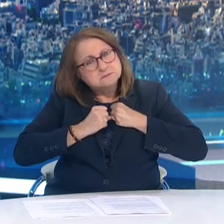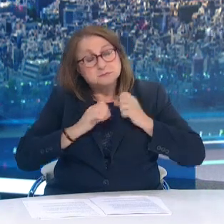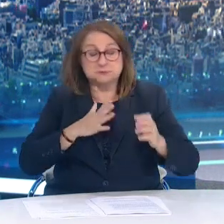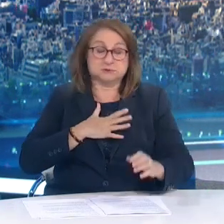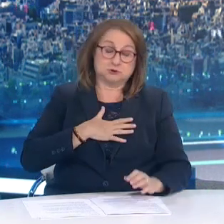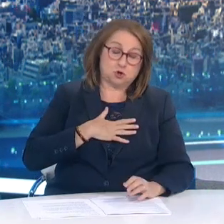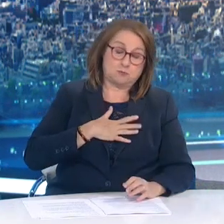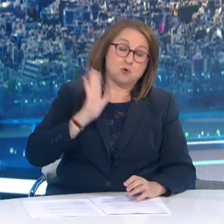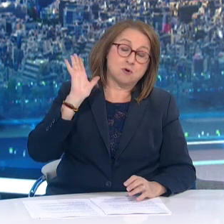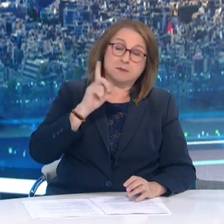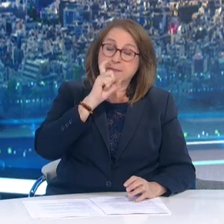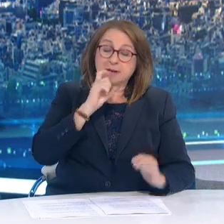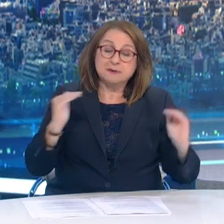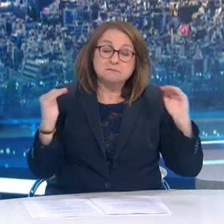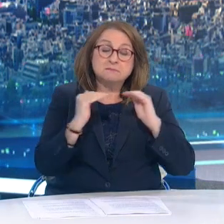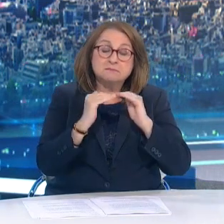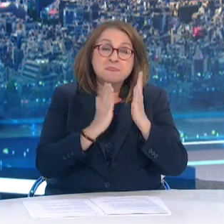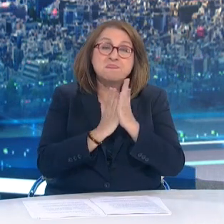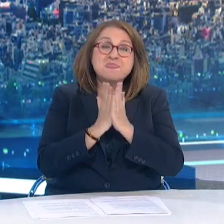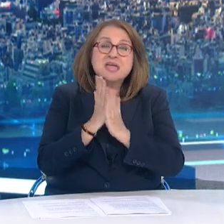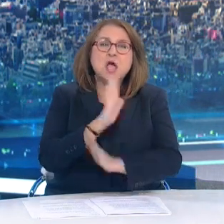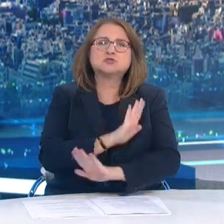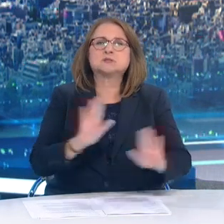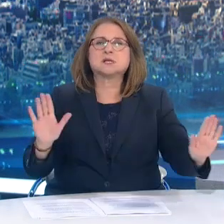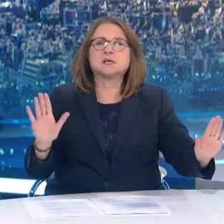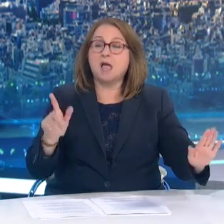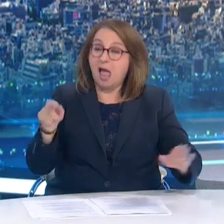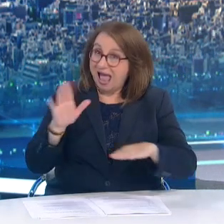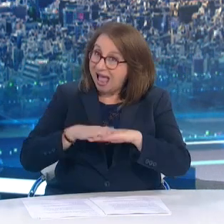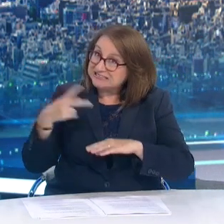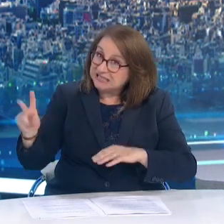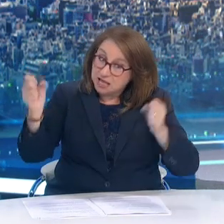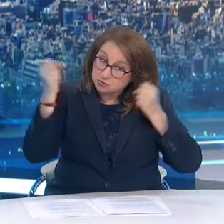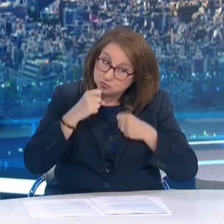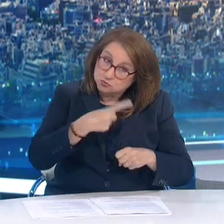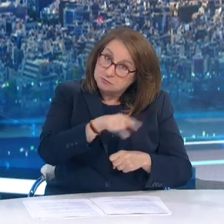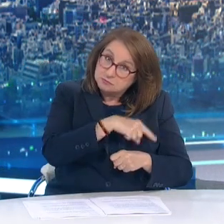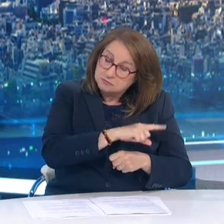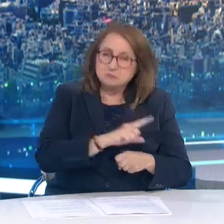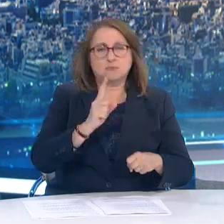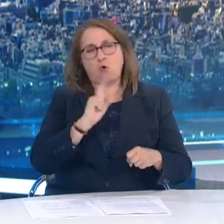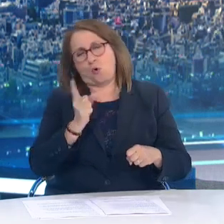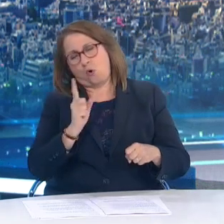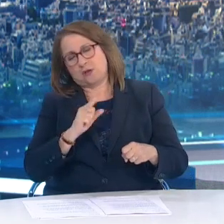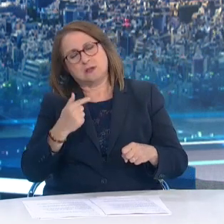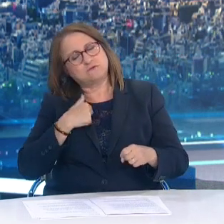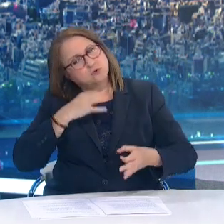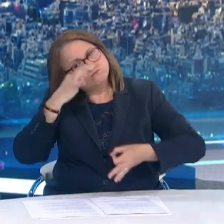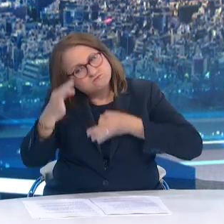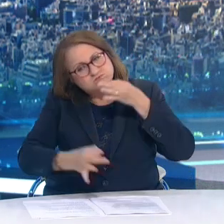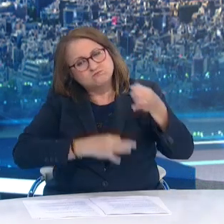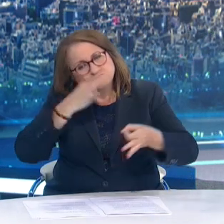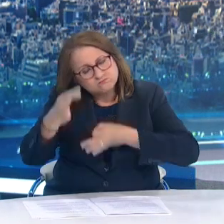τίποτα περισσότερο, τίποτα λιγότερο Προσπαθούμε να εξηγήσουμε και να ενεργοποιήσουμε τους πολίτες για να αντιληφθούν το